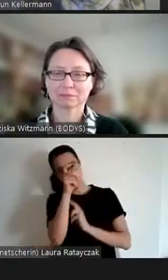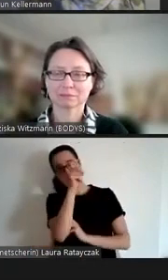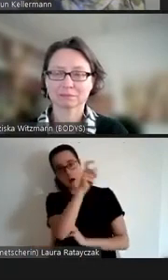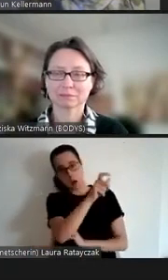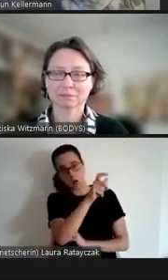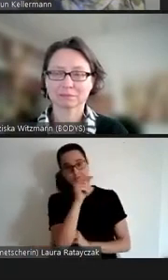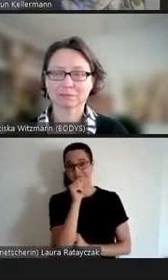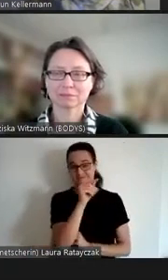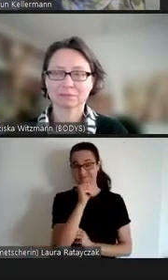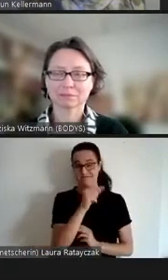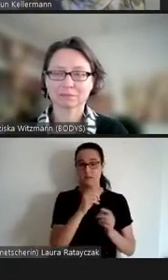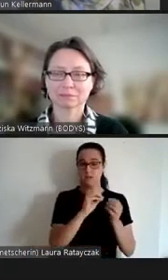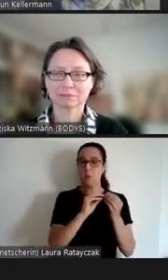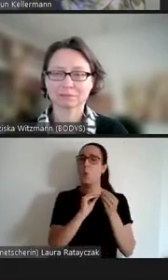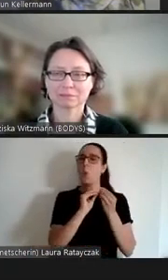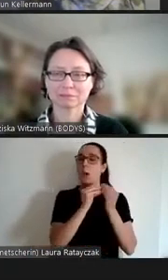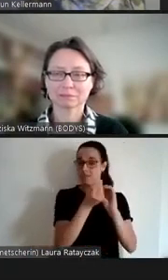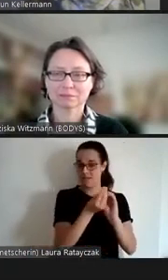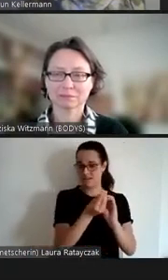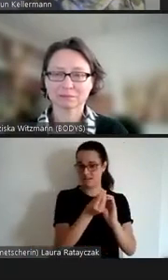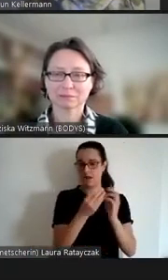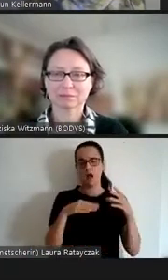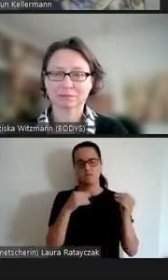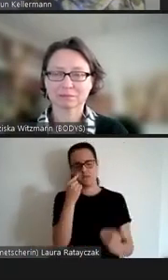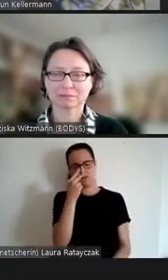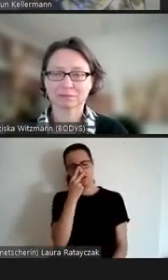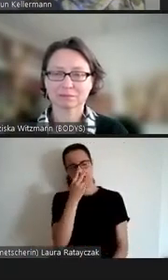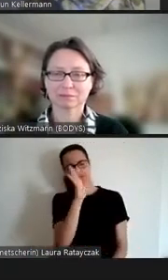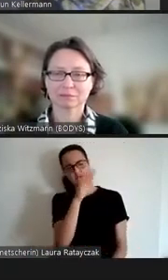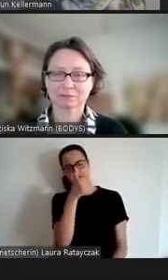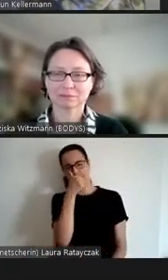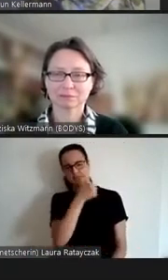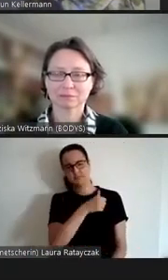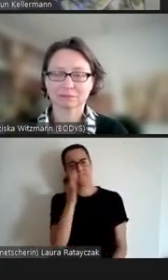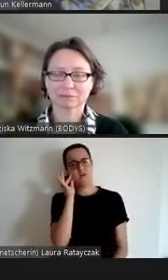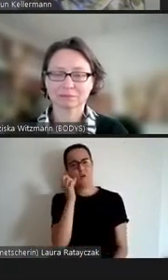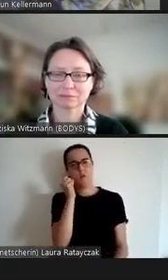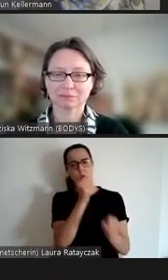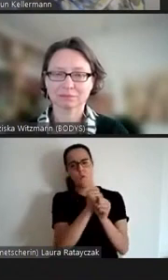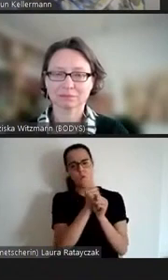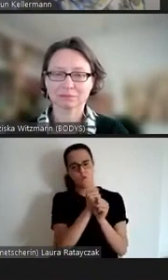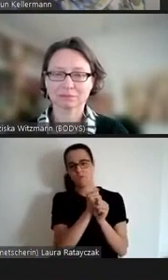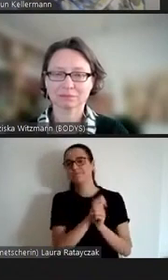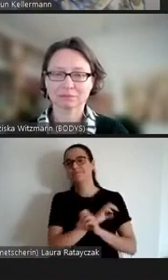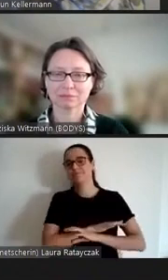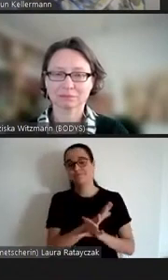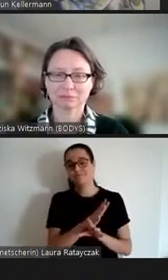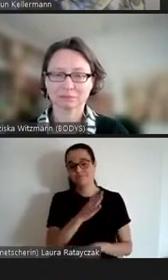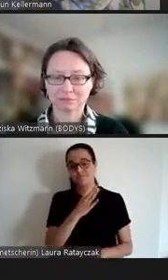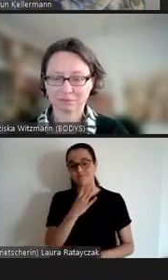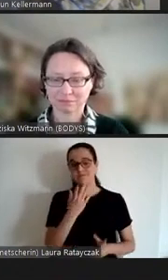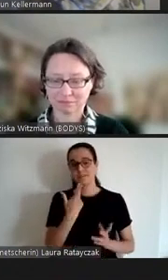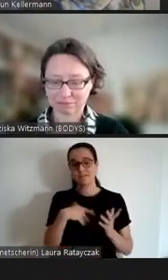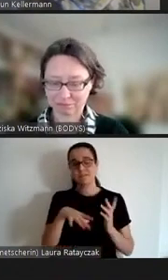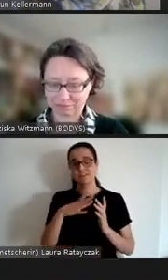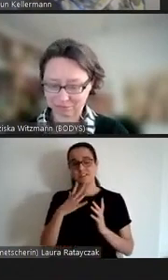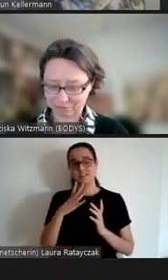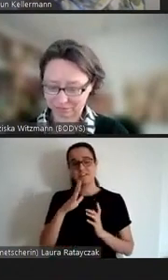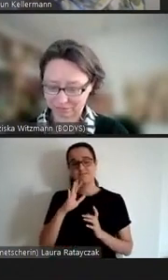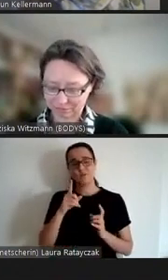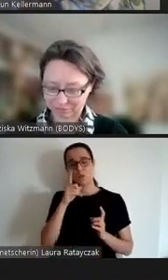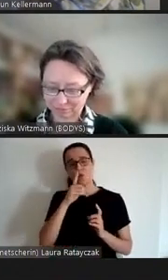als sie zunächst schreibt sie ist nicht nur eine männliche Projektions